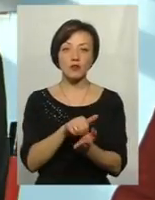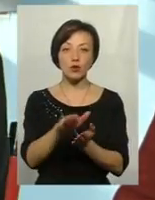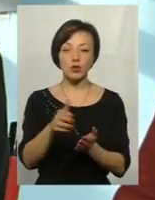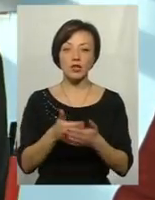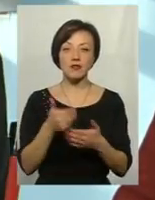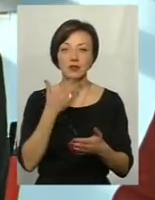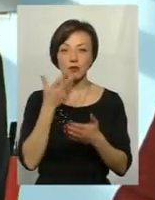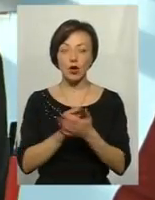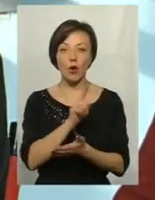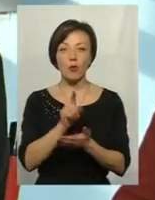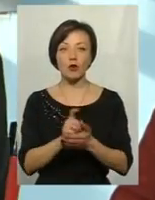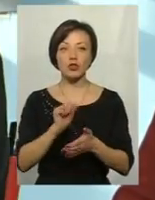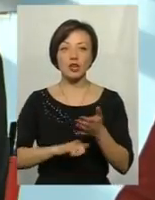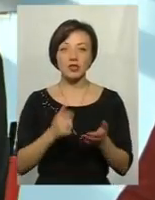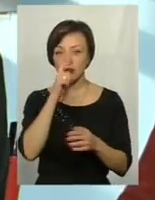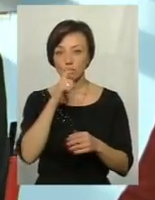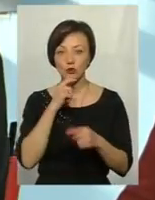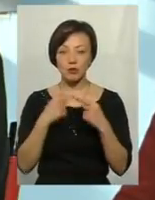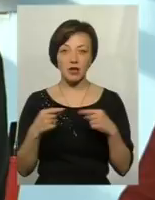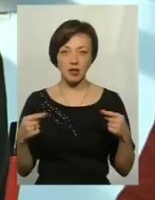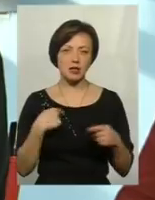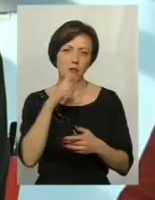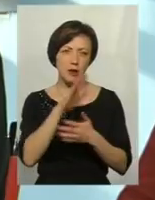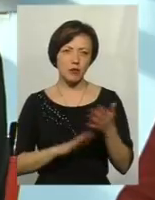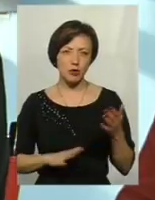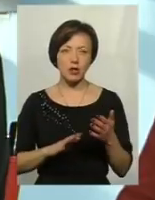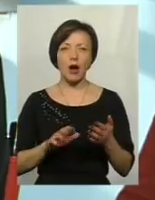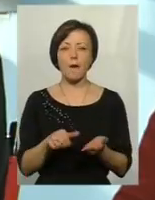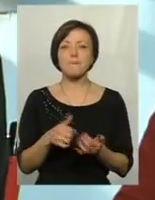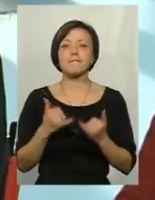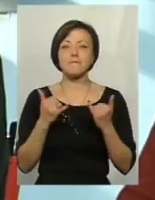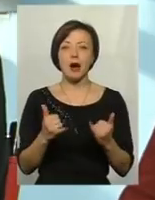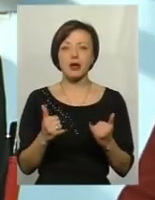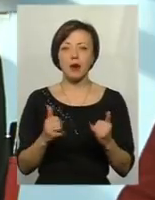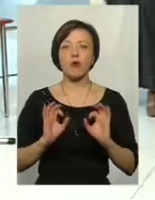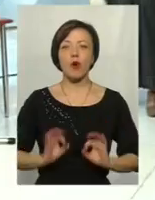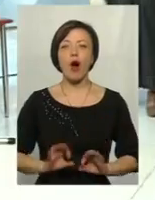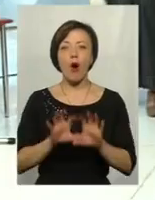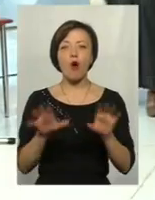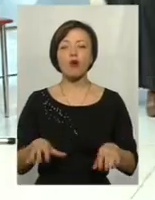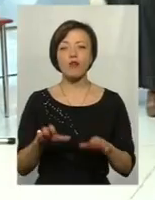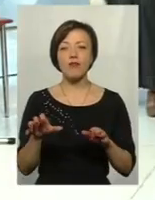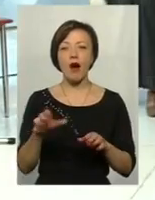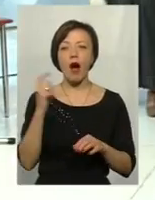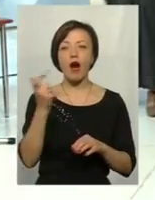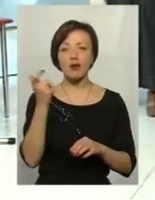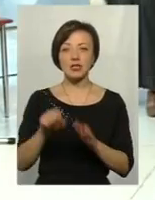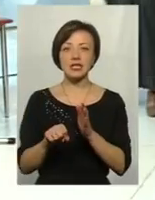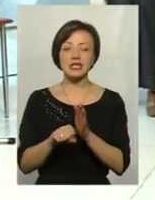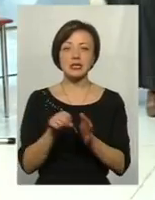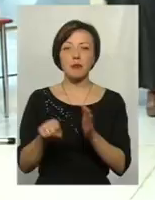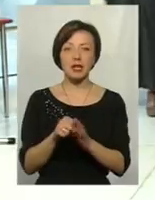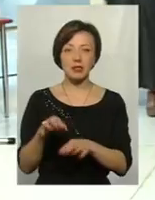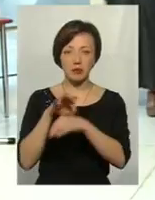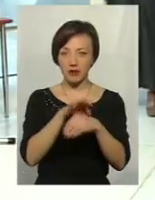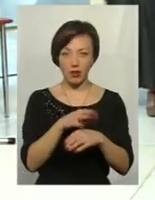від своїх обов'язків через якісь там незрозумілі речі, я перепрошую, пане прокурор, а голову Харкова, який сепаратистів привів і сьогодні виконує обов'язк,